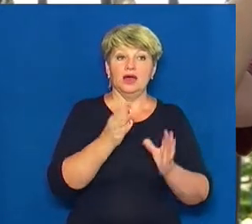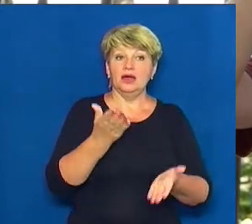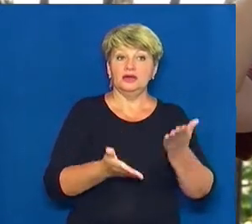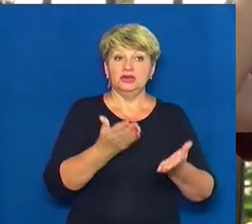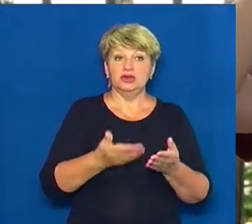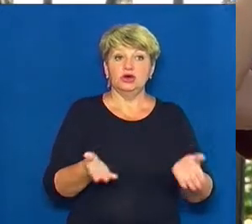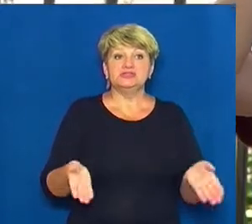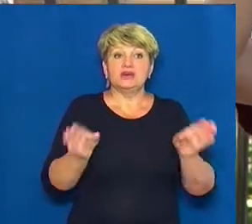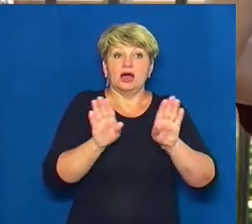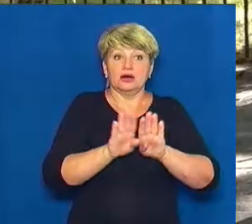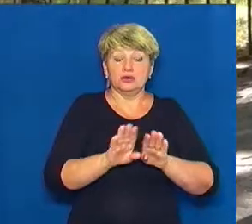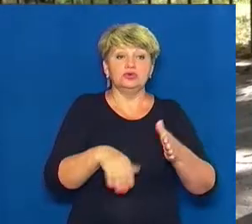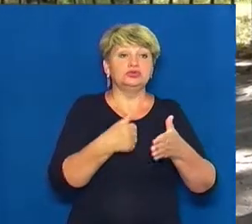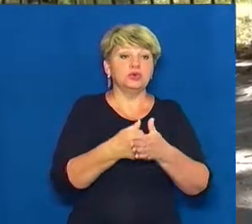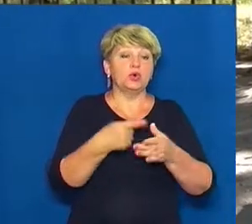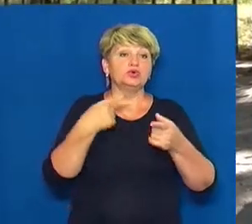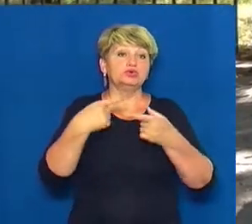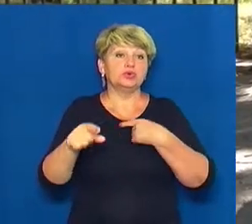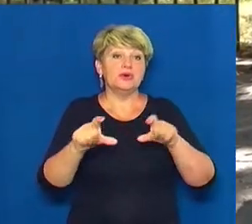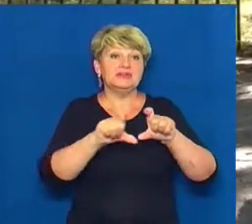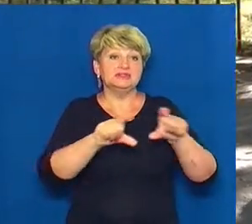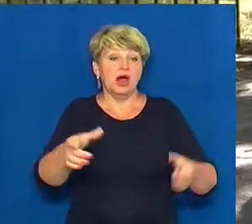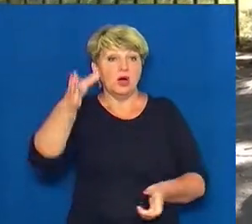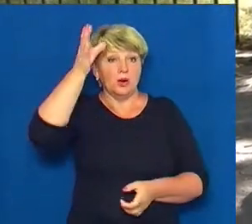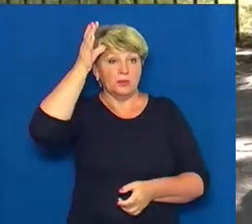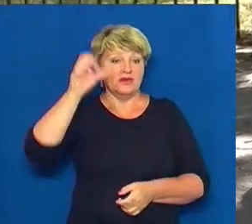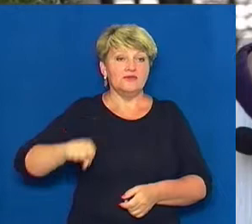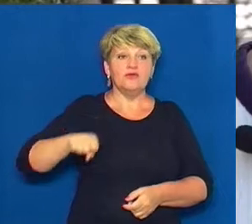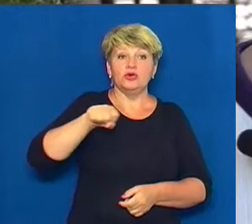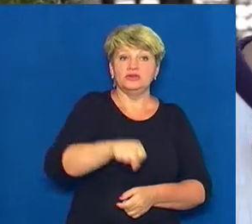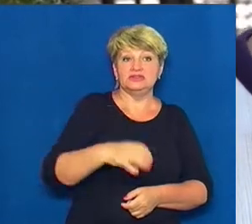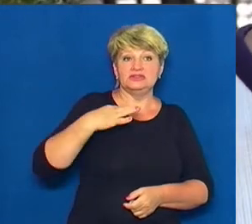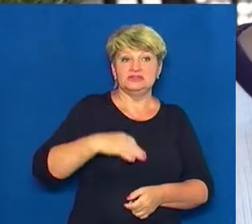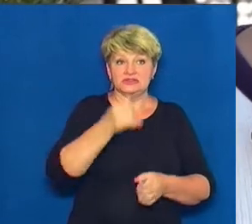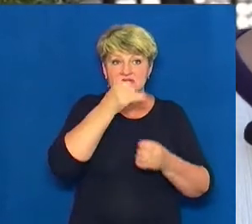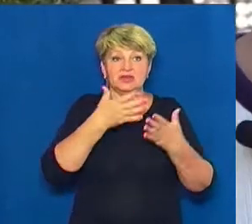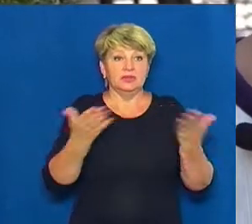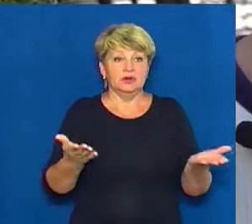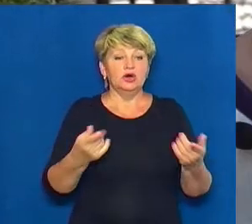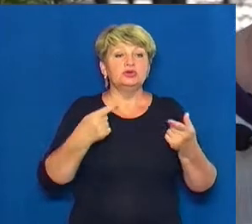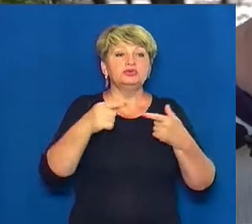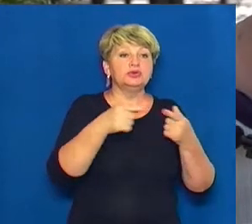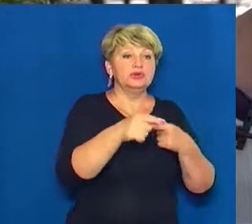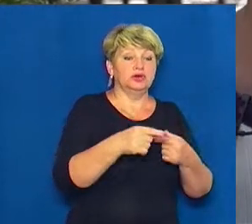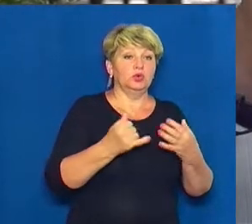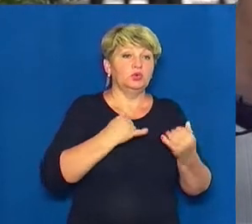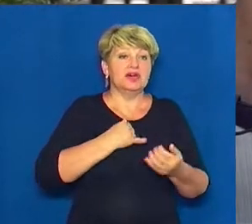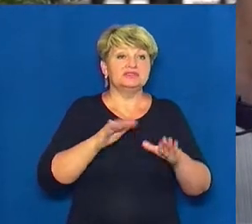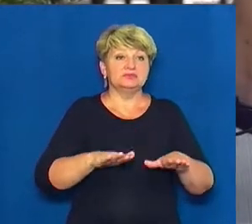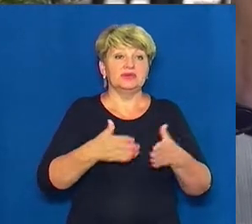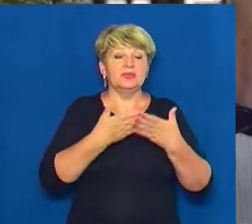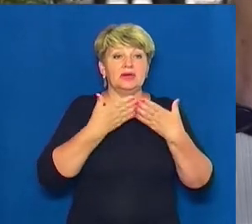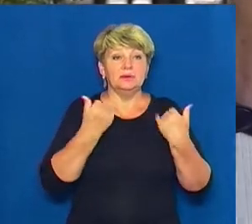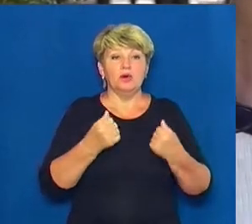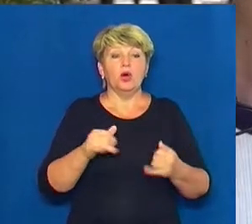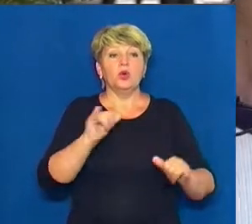установу закриють, то до іншого закладу освіти водити сина вона не зможе. Других альтернатив у нас в місті немає. Возити